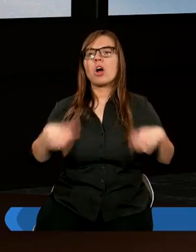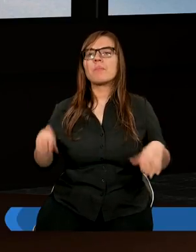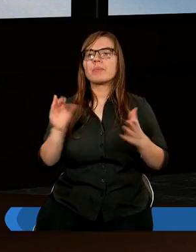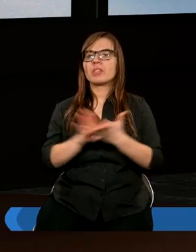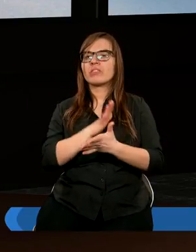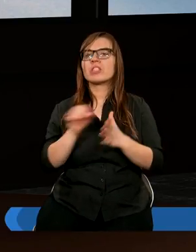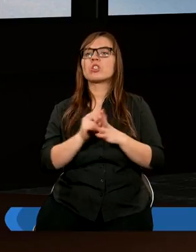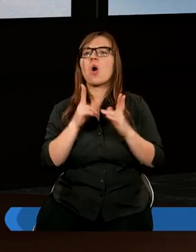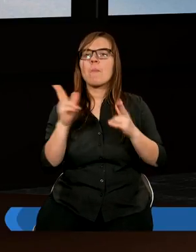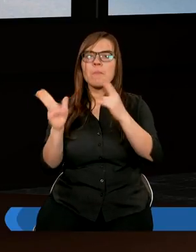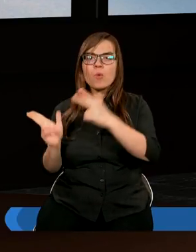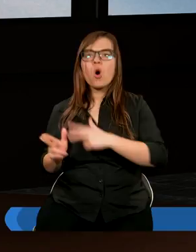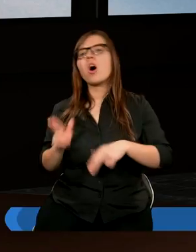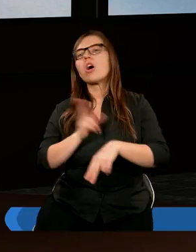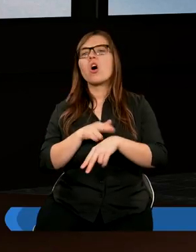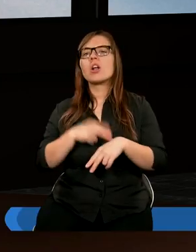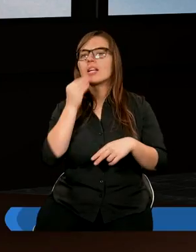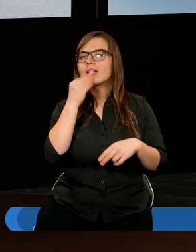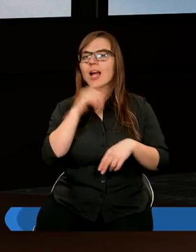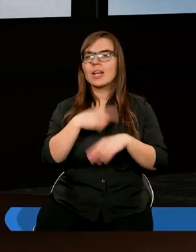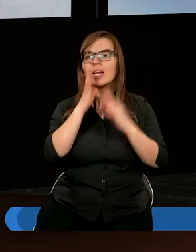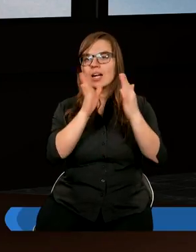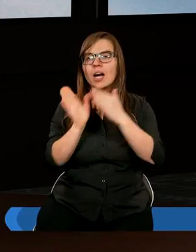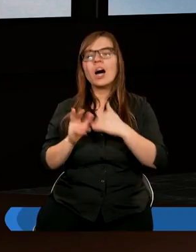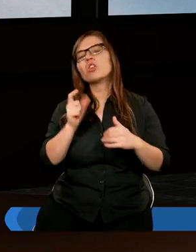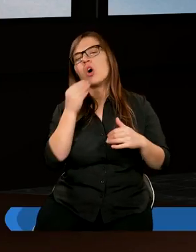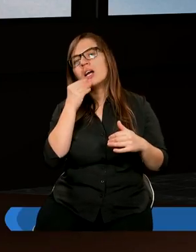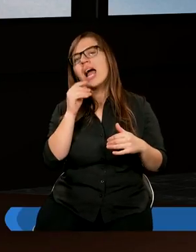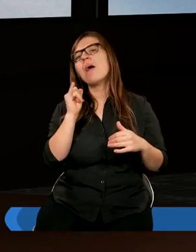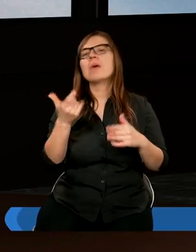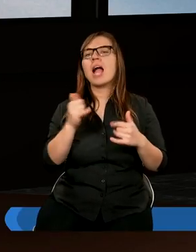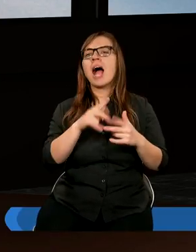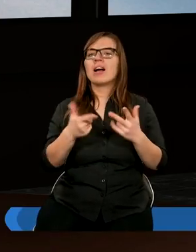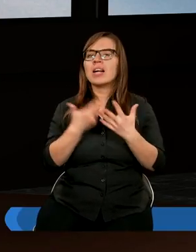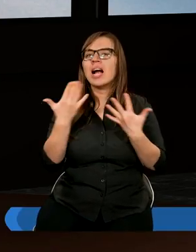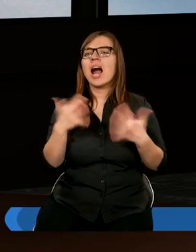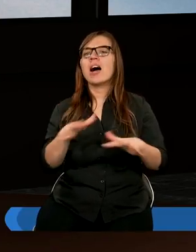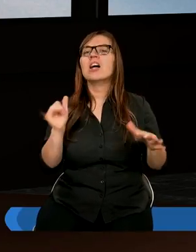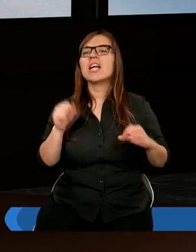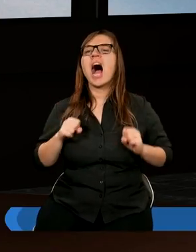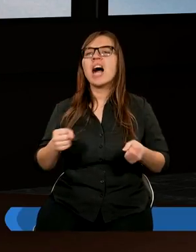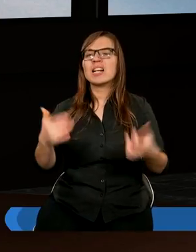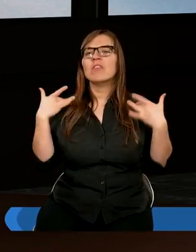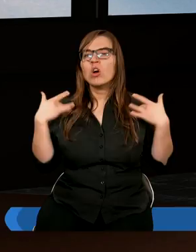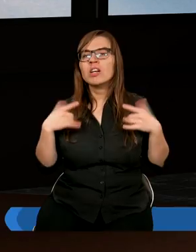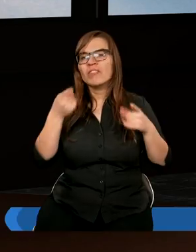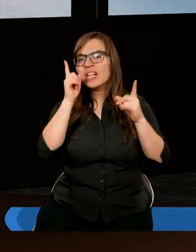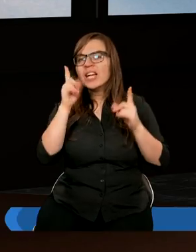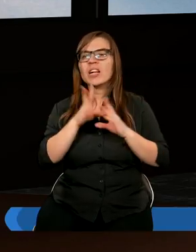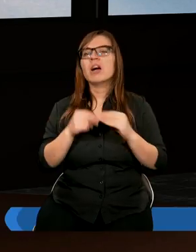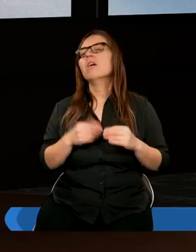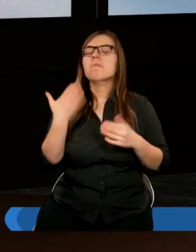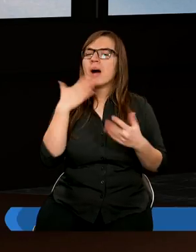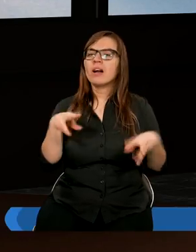przyleczają do pór odpowiednich jedzenia, do tego, co jemy, jest łatwiej. A od tej aktywnej strony, no to wydaje mi się, że bardzo